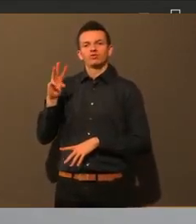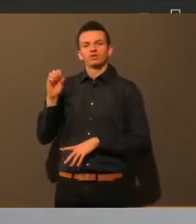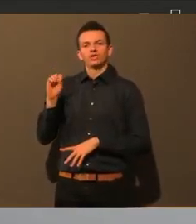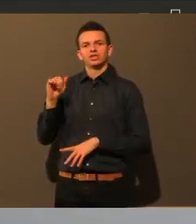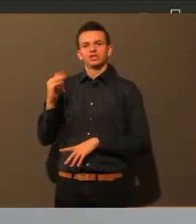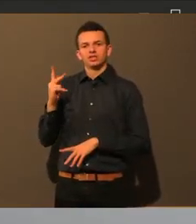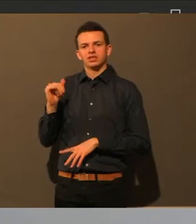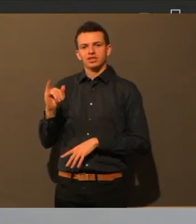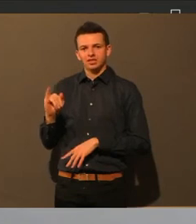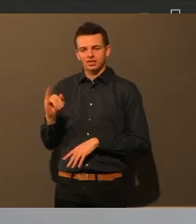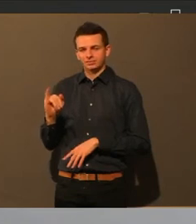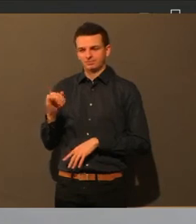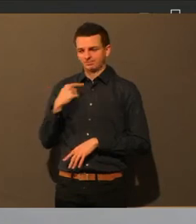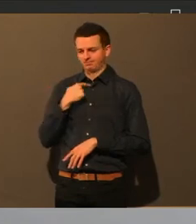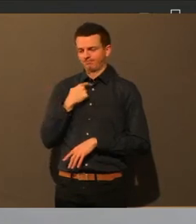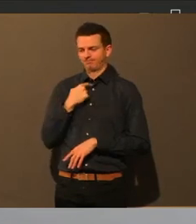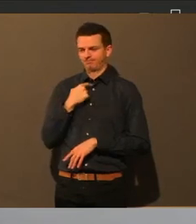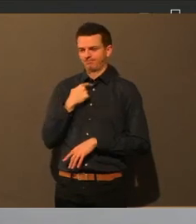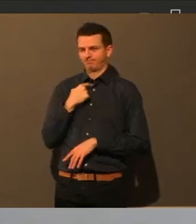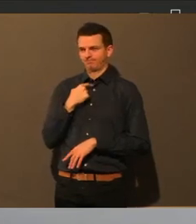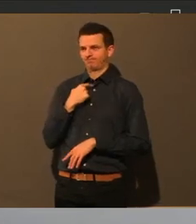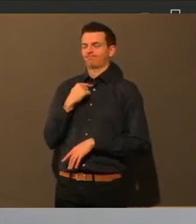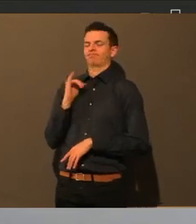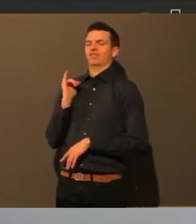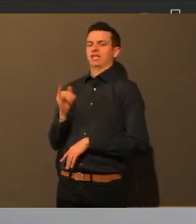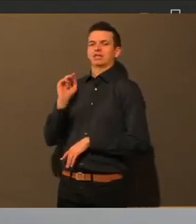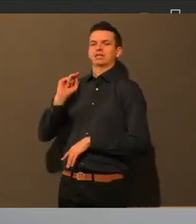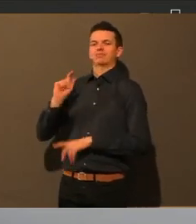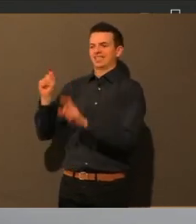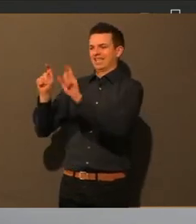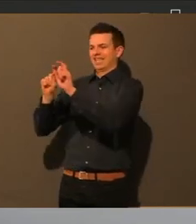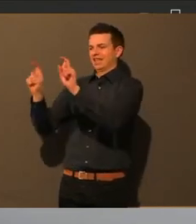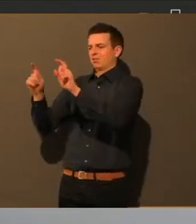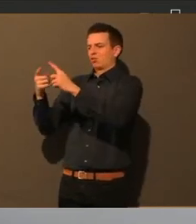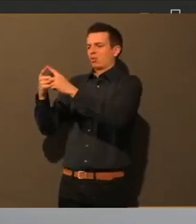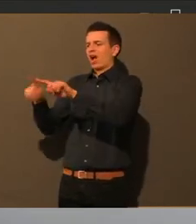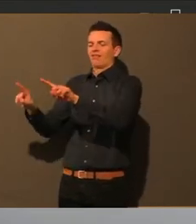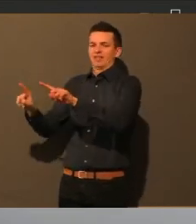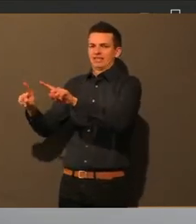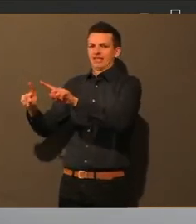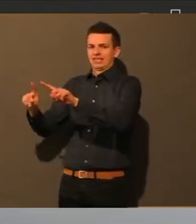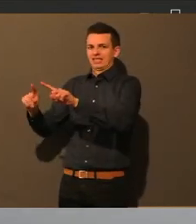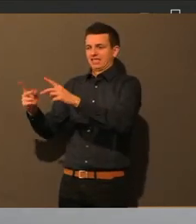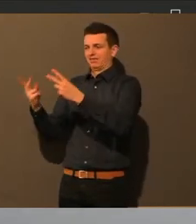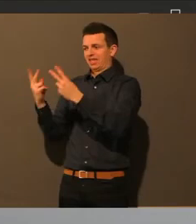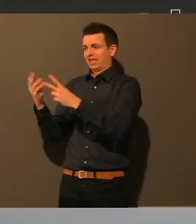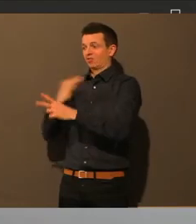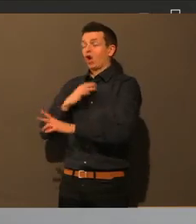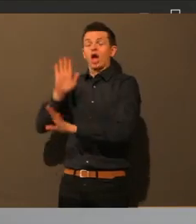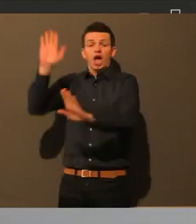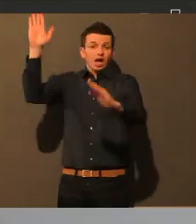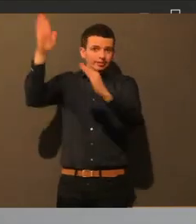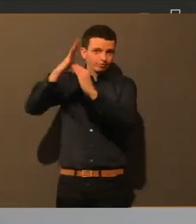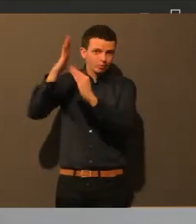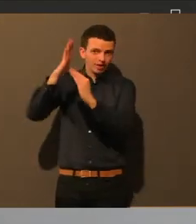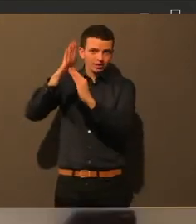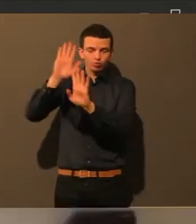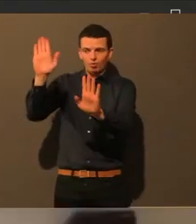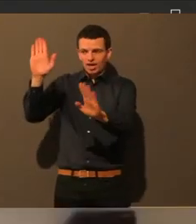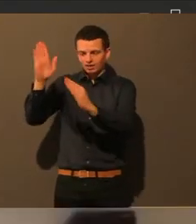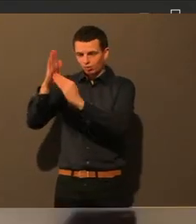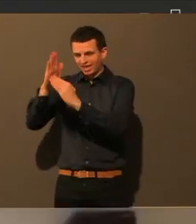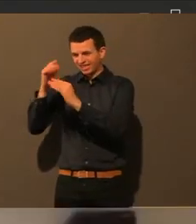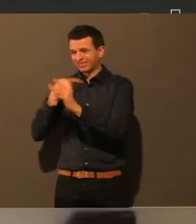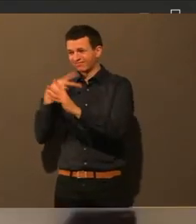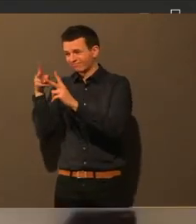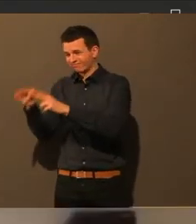Mir ist ein anderes Thema wichtig, und zwar der bessere Schutz von Risikogruppen. Darf ich ganz kurz, Herr Dombrovski, ich darf Sie kurz unterbrechen, weil